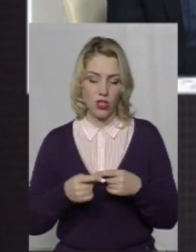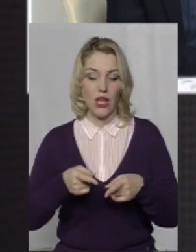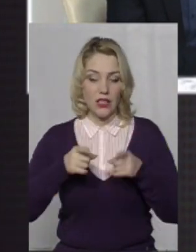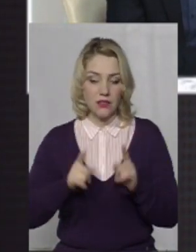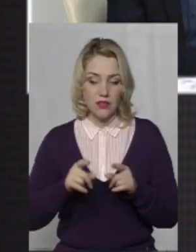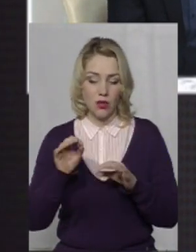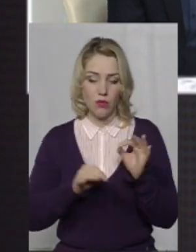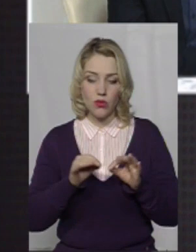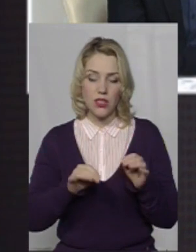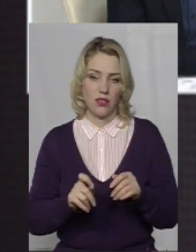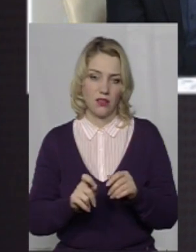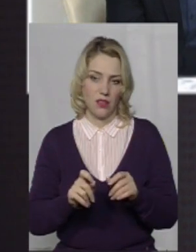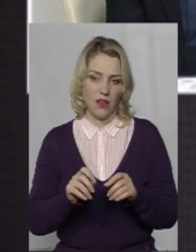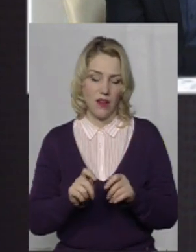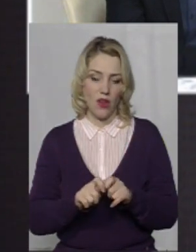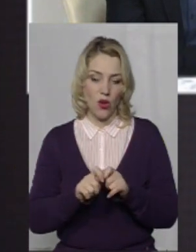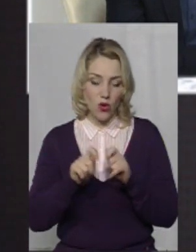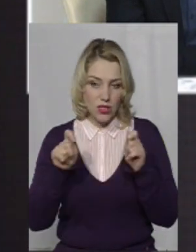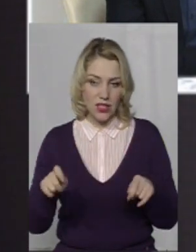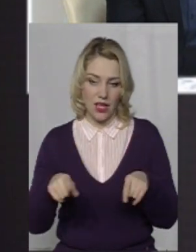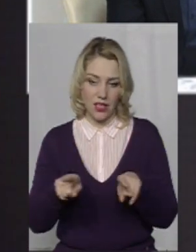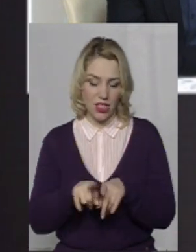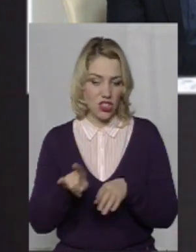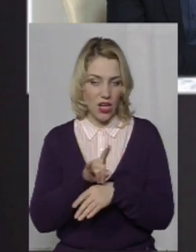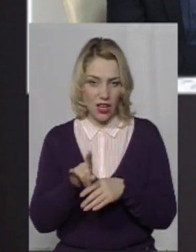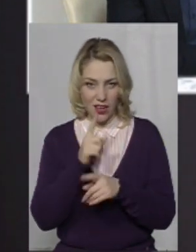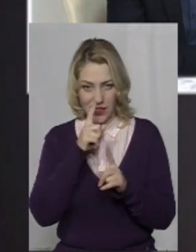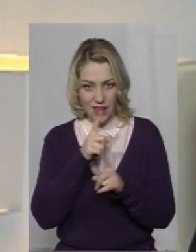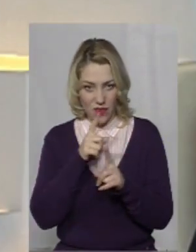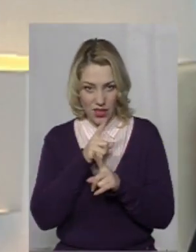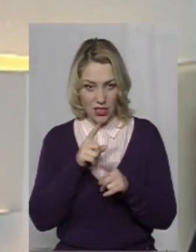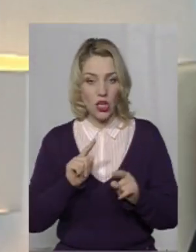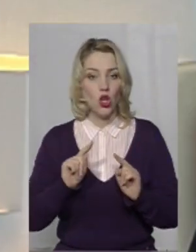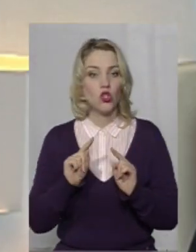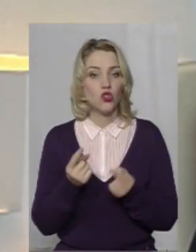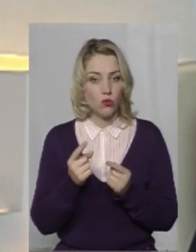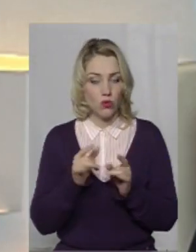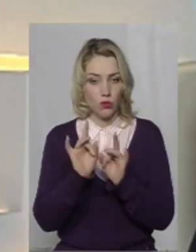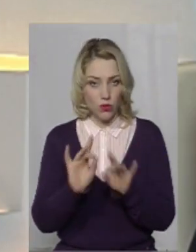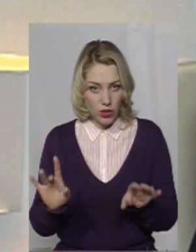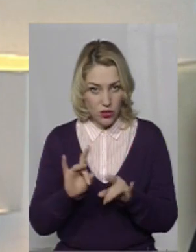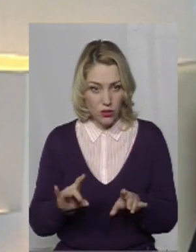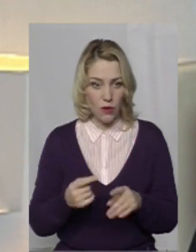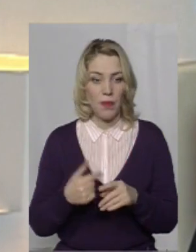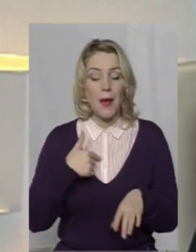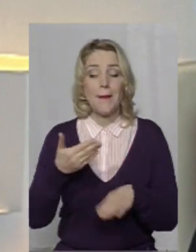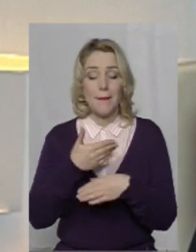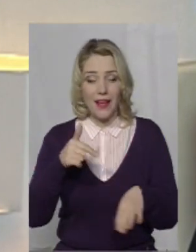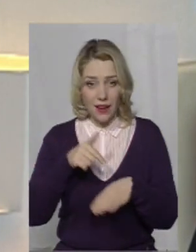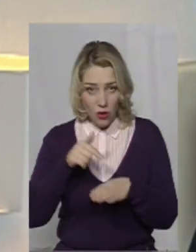розкриття невеликих цих шахрецтв. Я поясню відразу чому. Хоча, ми реагуємо і